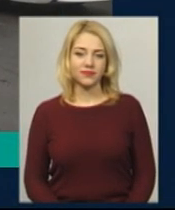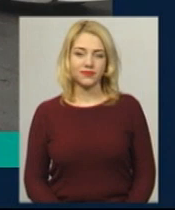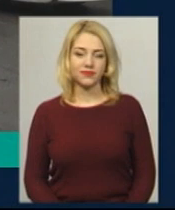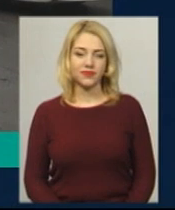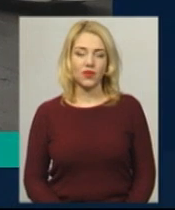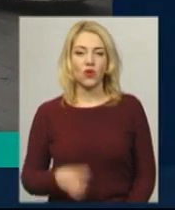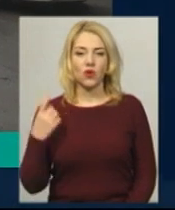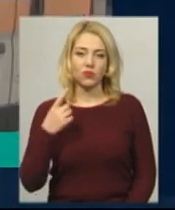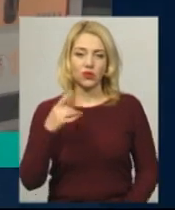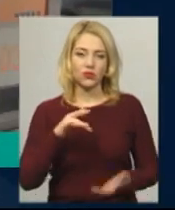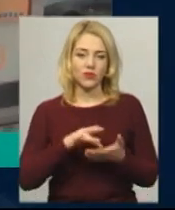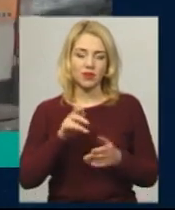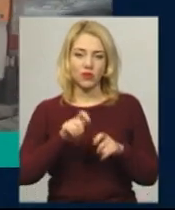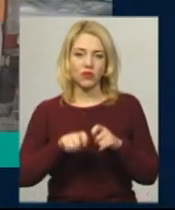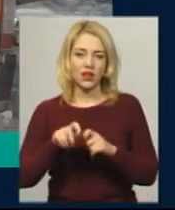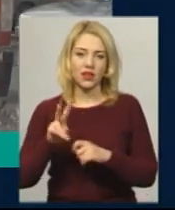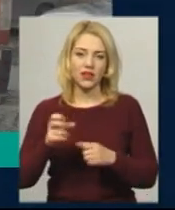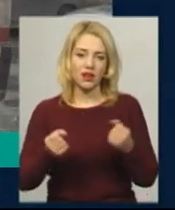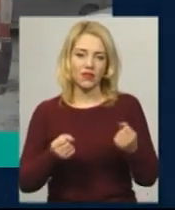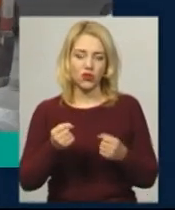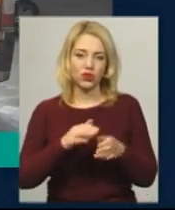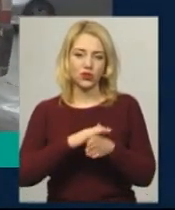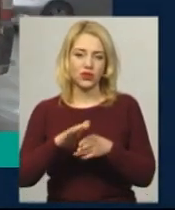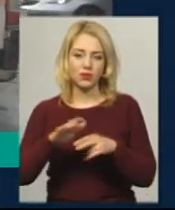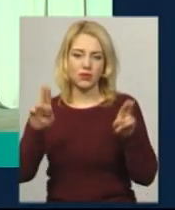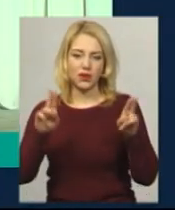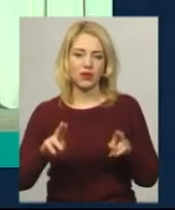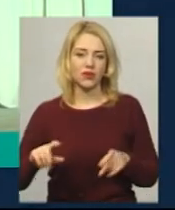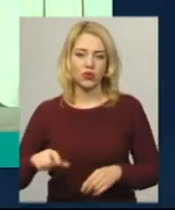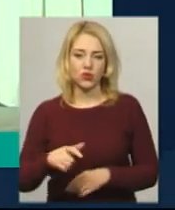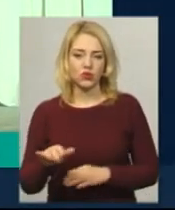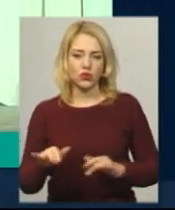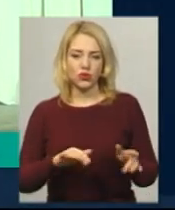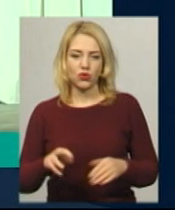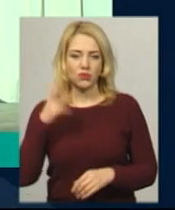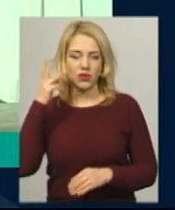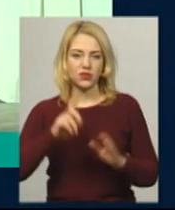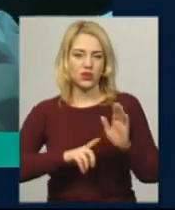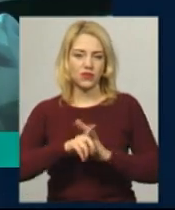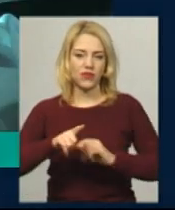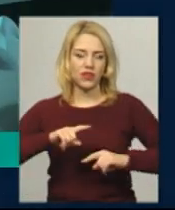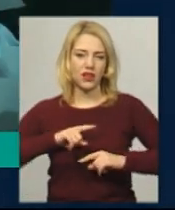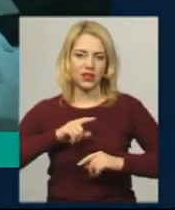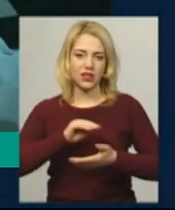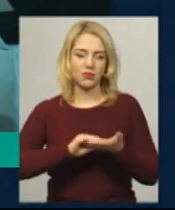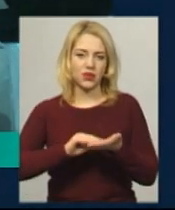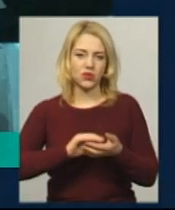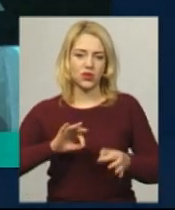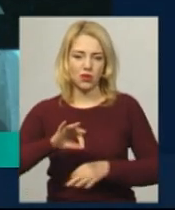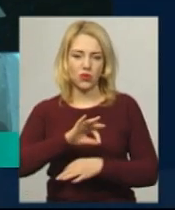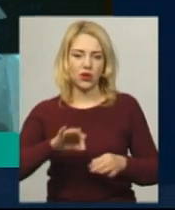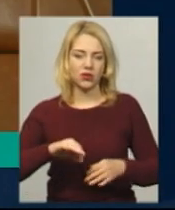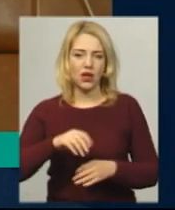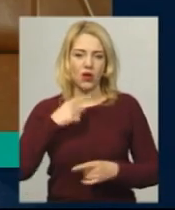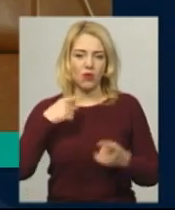У обласному центрі перевіряли, як водії дотримуються правил дорожнього руху. У Хмельницькому розпочалися фінальні репетиції проєкту «Монологи